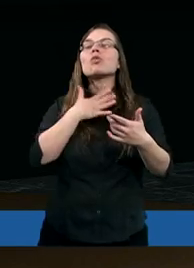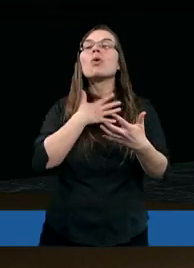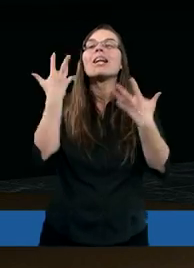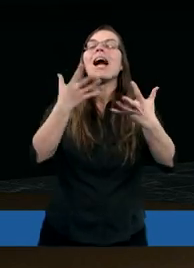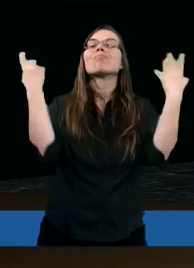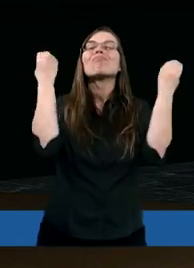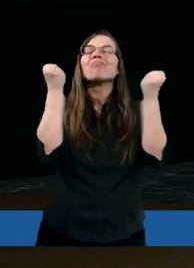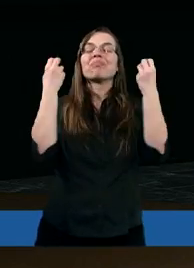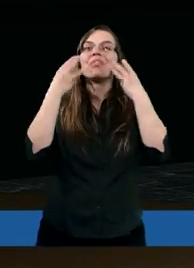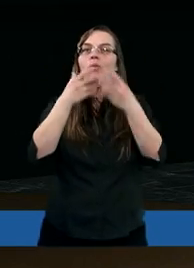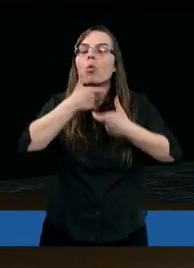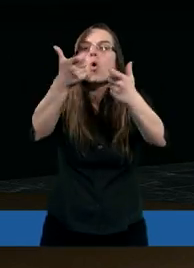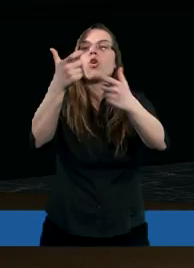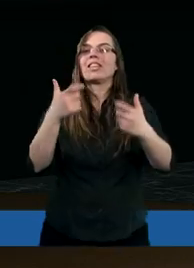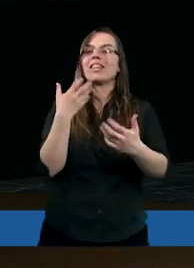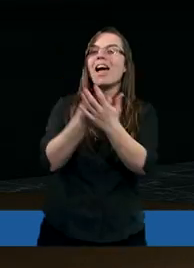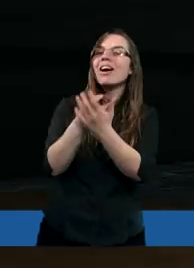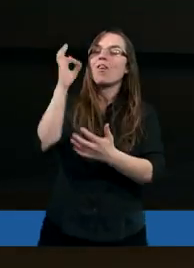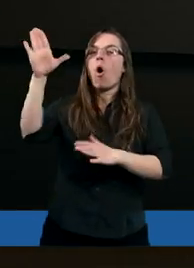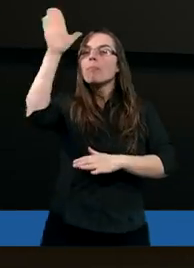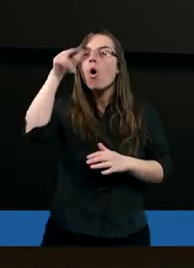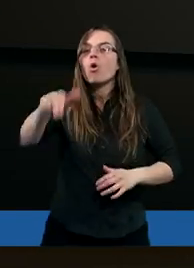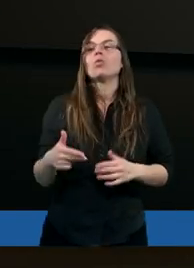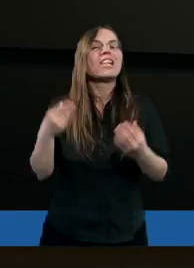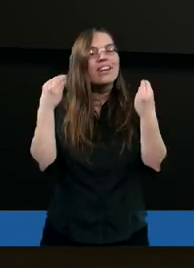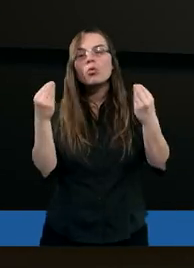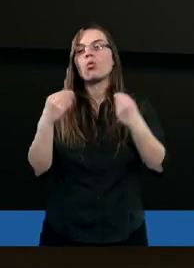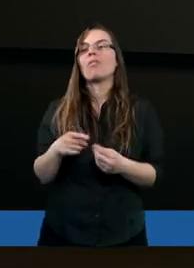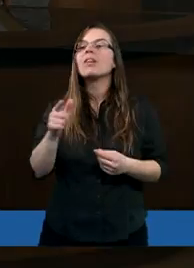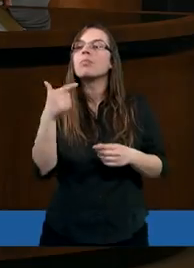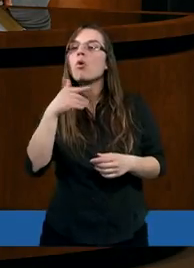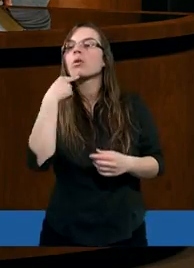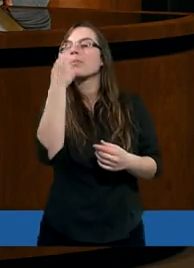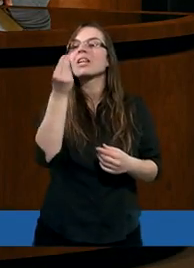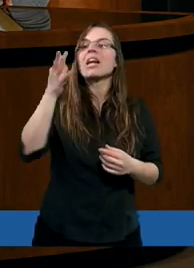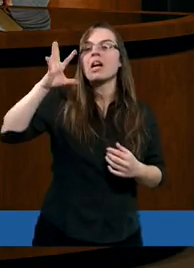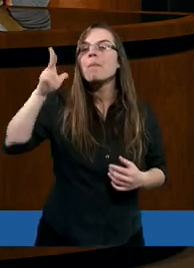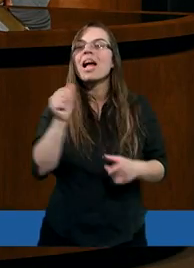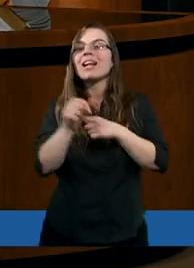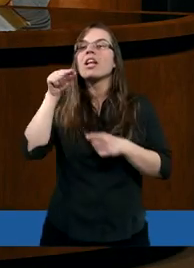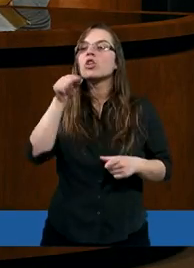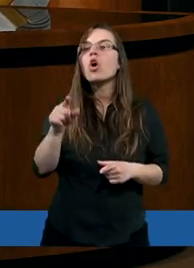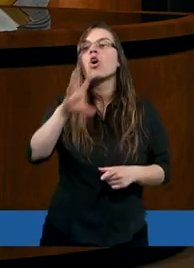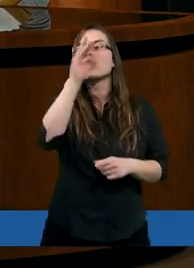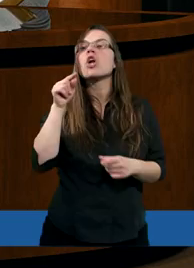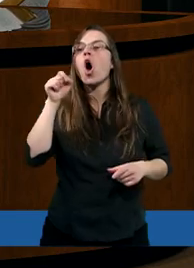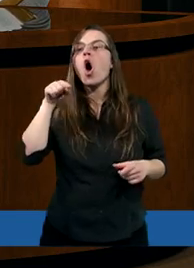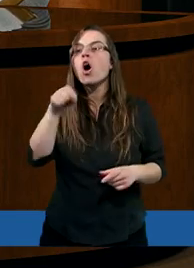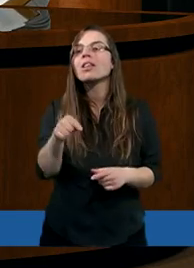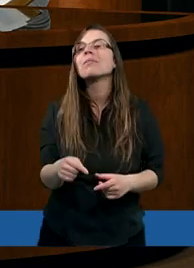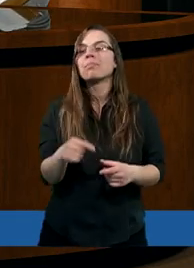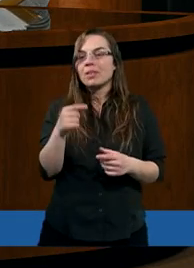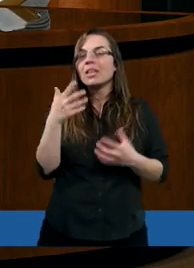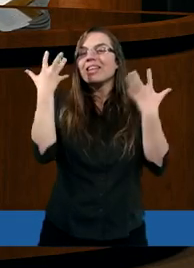cudowne mówić o Panu. Ale można by powiedzieć, jeszcze piękniejsze jest to, gdy o tym